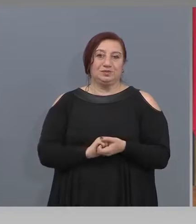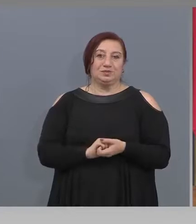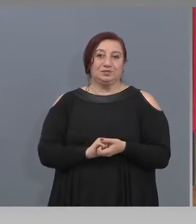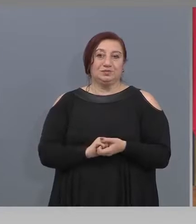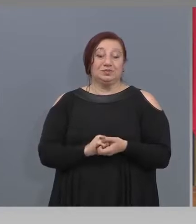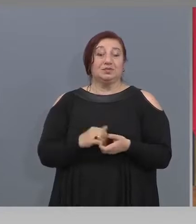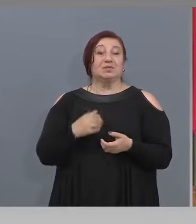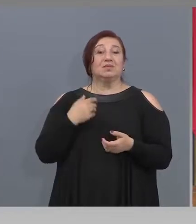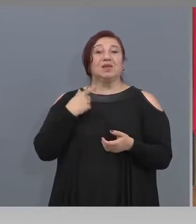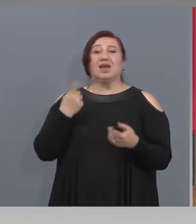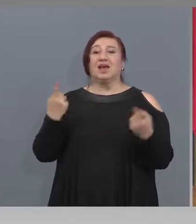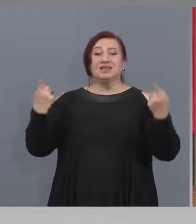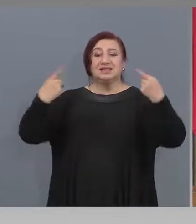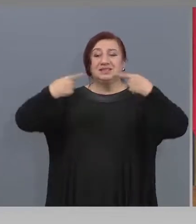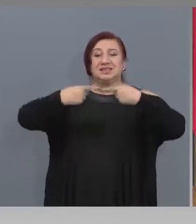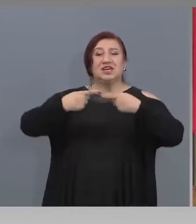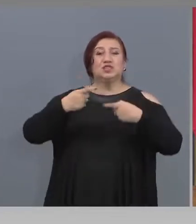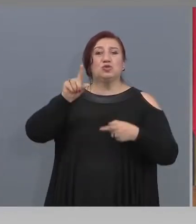Срещу какъв найем, извинете?